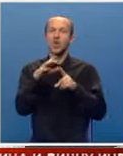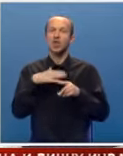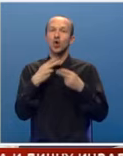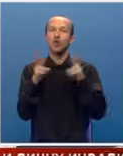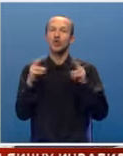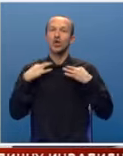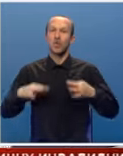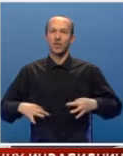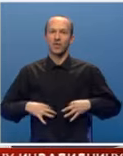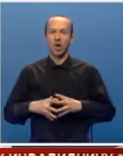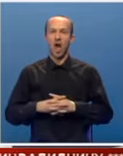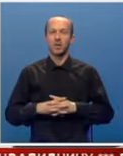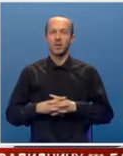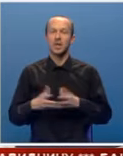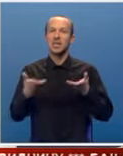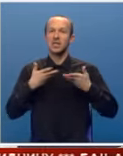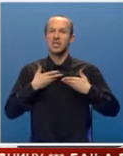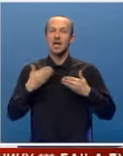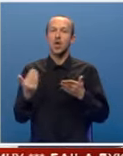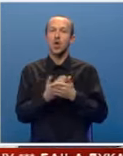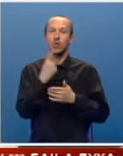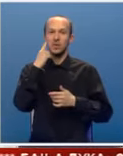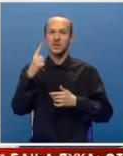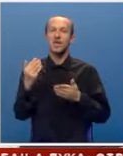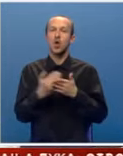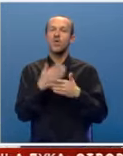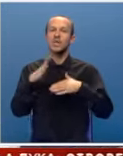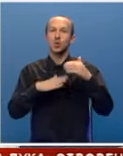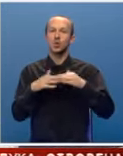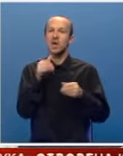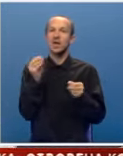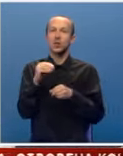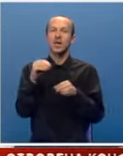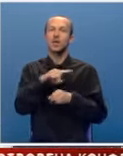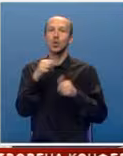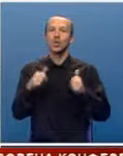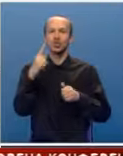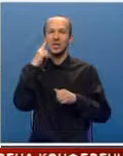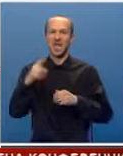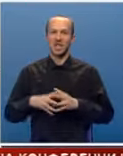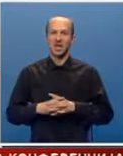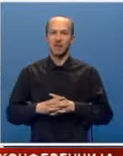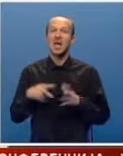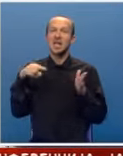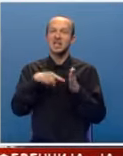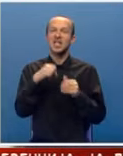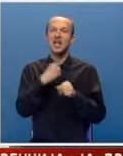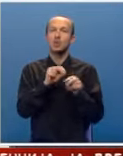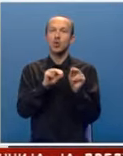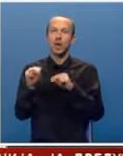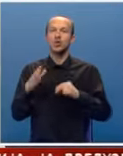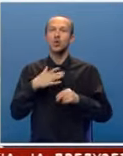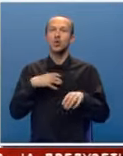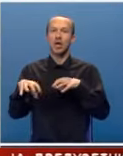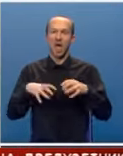uvažanih profesora stekli novo znanje i nove iskustva i nadogradili dosadašnje znane. Siljna nam je da radimo edukaciju